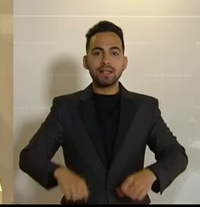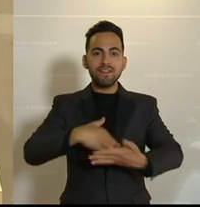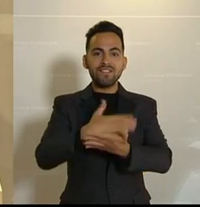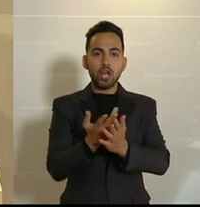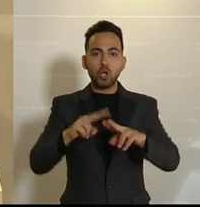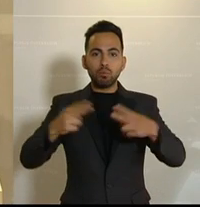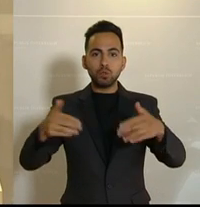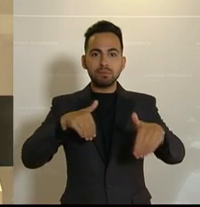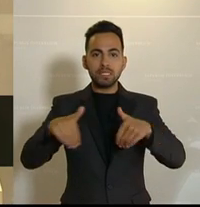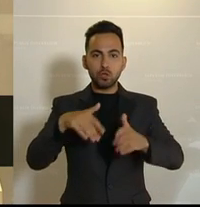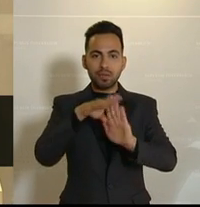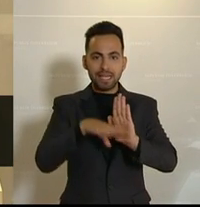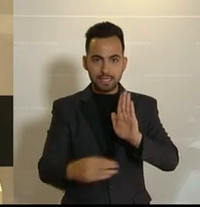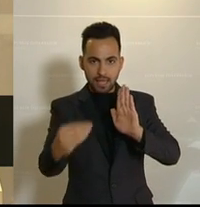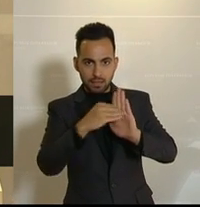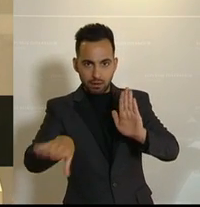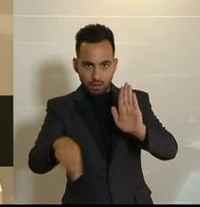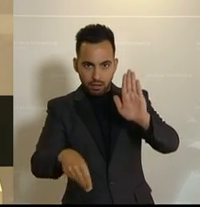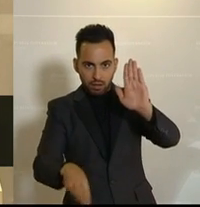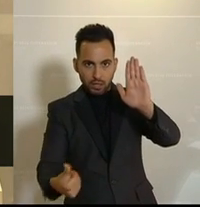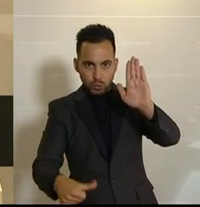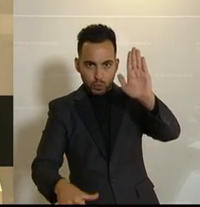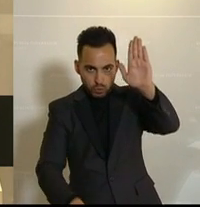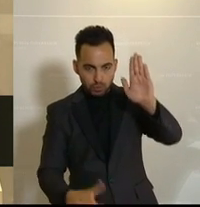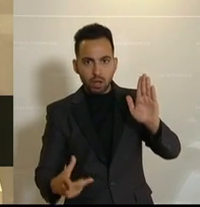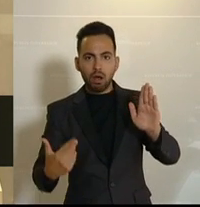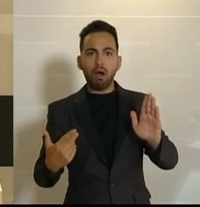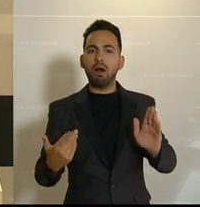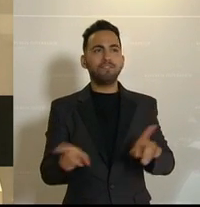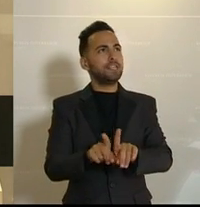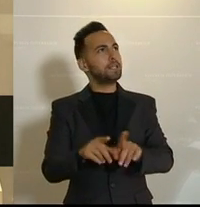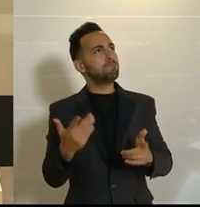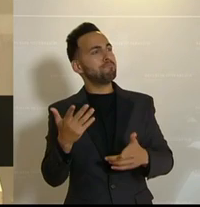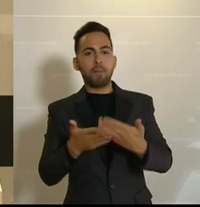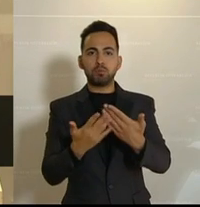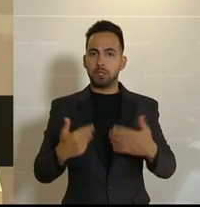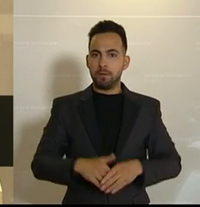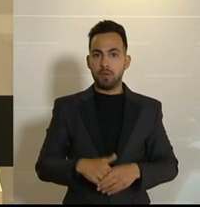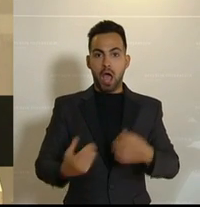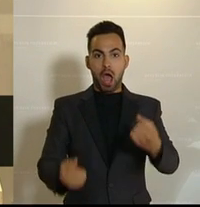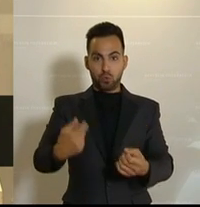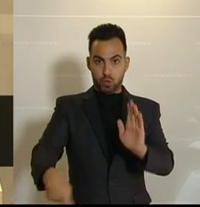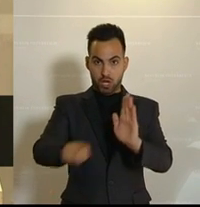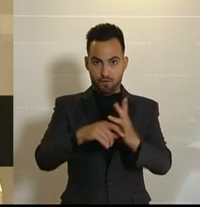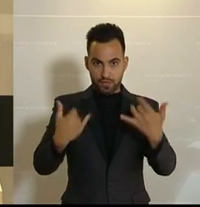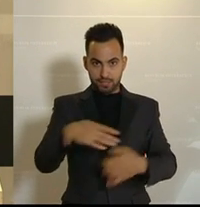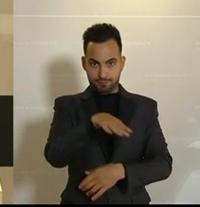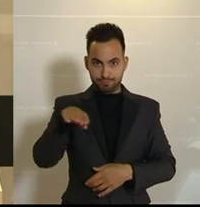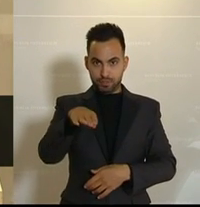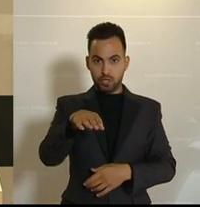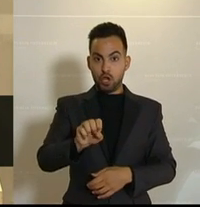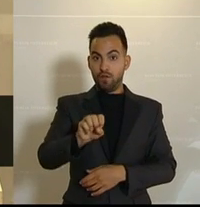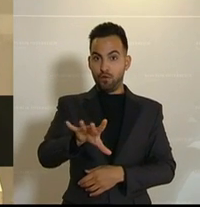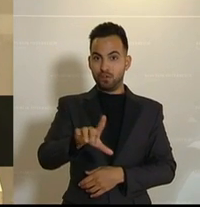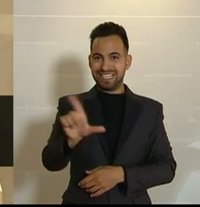Bundesministeriumgesetz nun dazugekommen sind. Das ist ungefähr so, als kauft man sich ein Auto mit einem 15 Liter